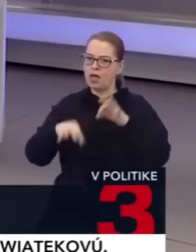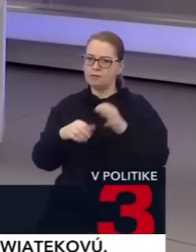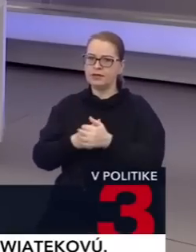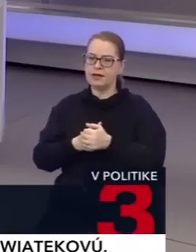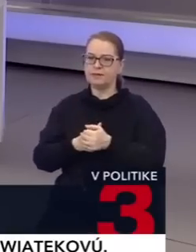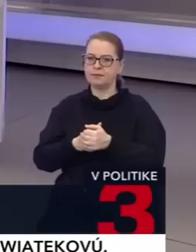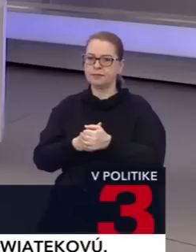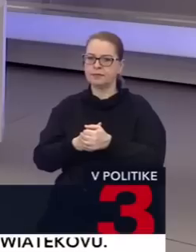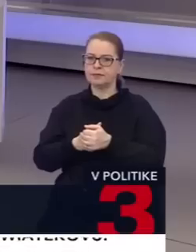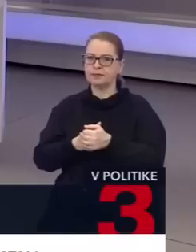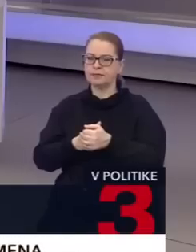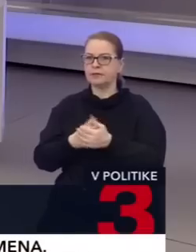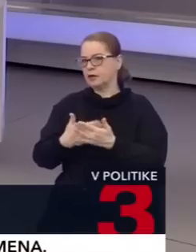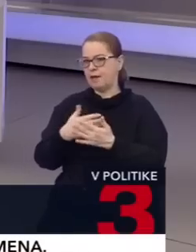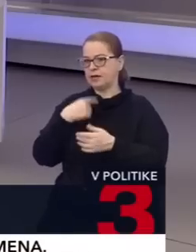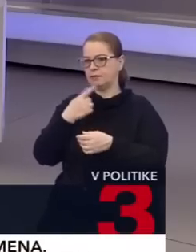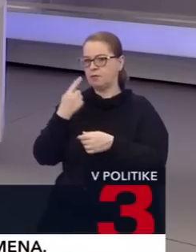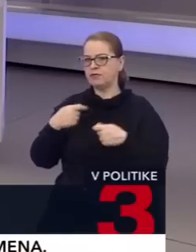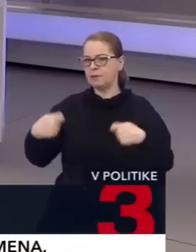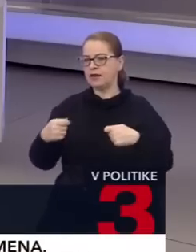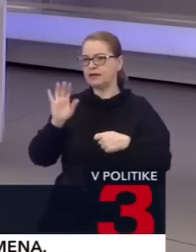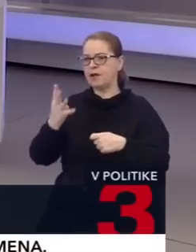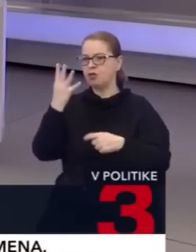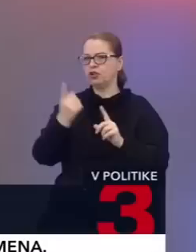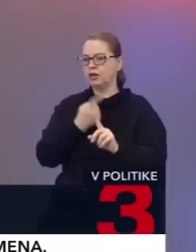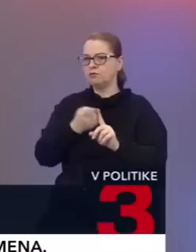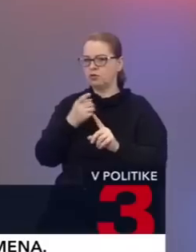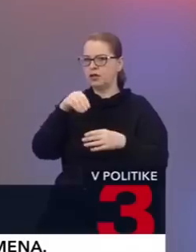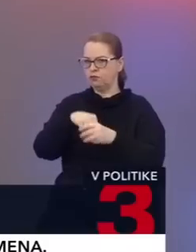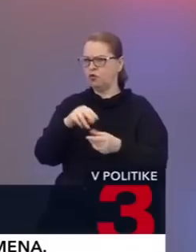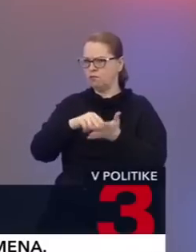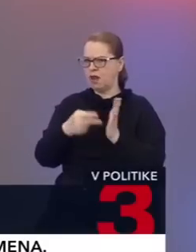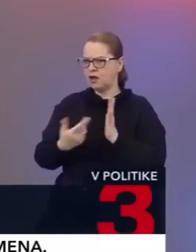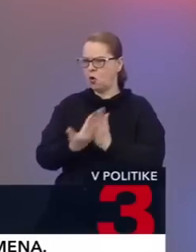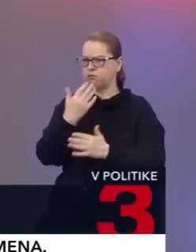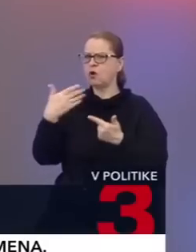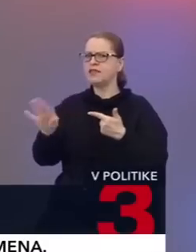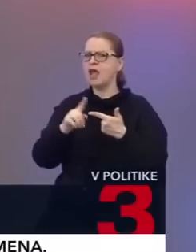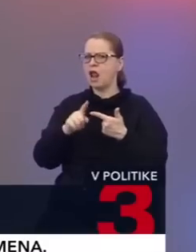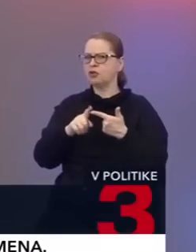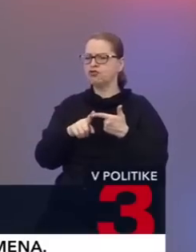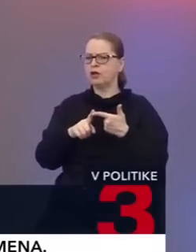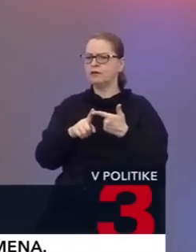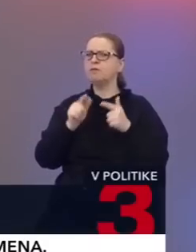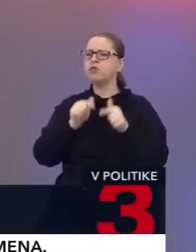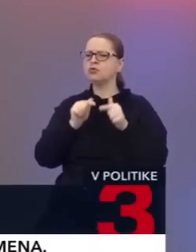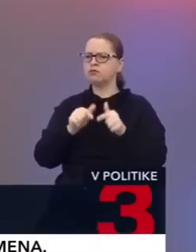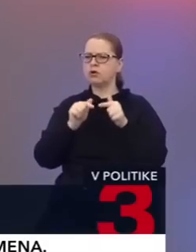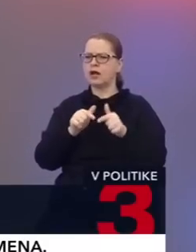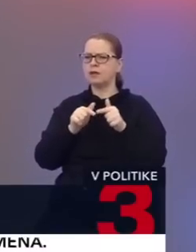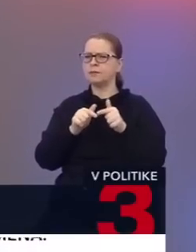spolenia, pretože keď som hovoril, že prezidentka mala štyri podmienky, plán obnovy bol jednou z nich. A ďalšie malo byť podpora,